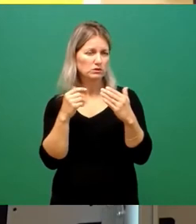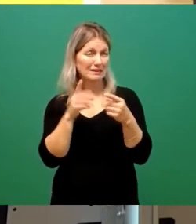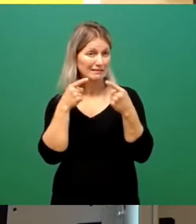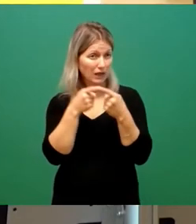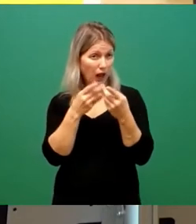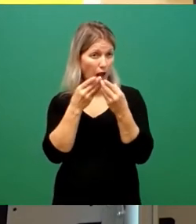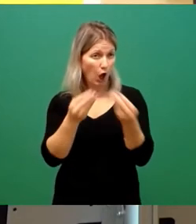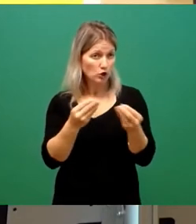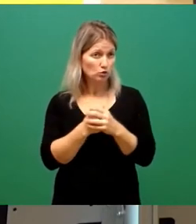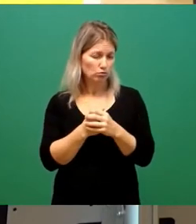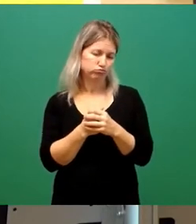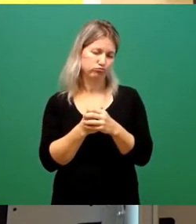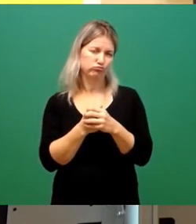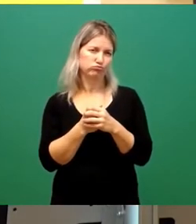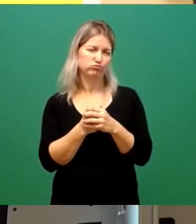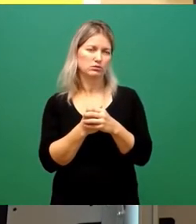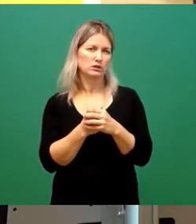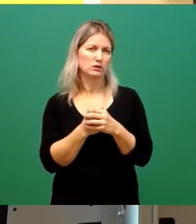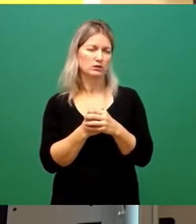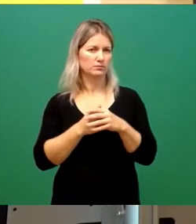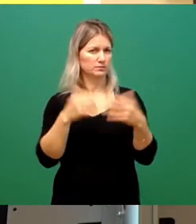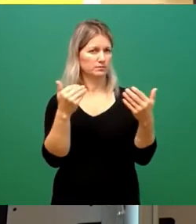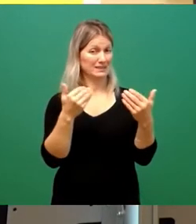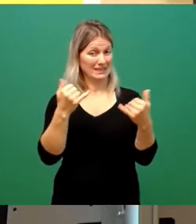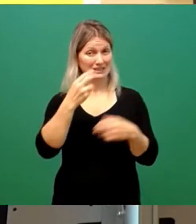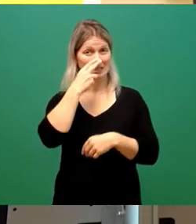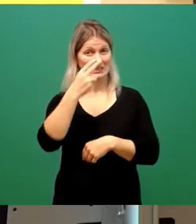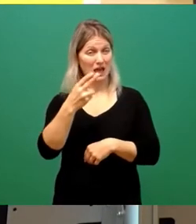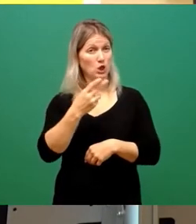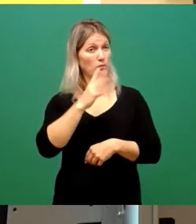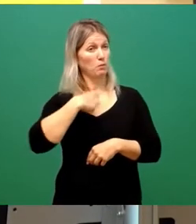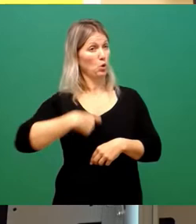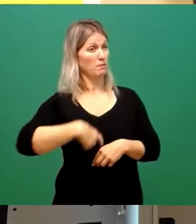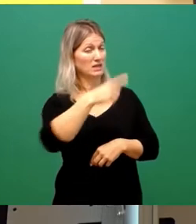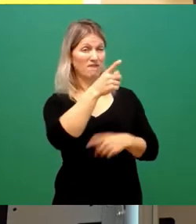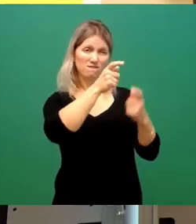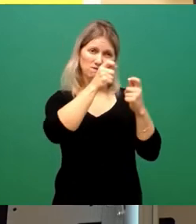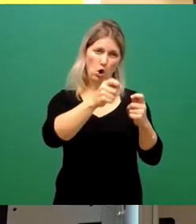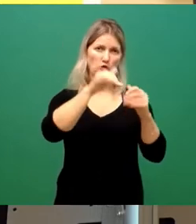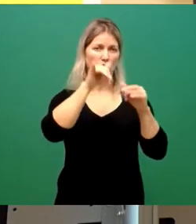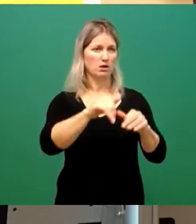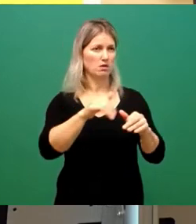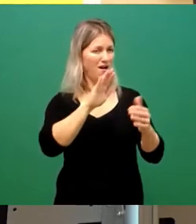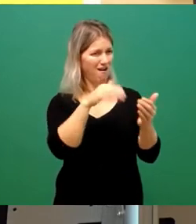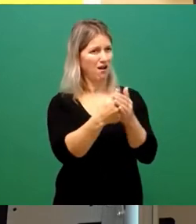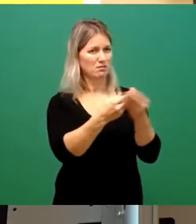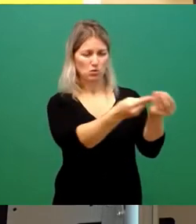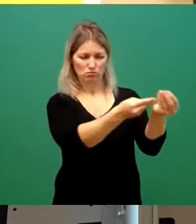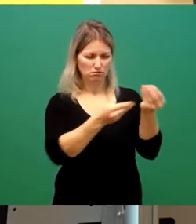Vorschlag des Oberbürgermeisters auf dem Tisch, ein Vorschlag, einen achten Geschäftsbereich